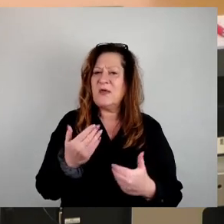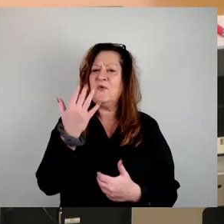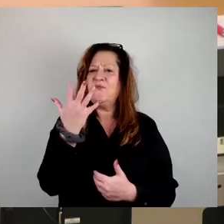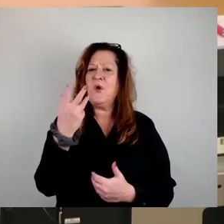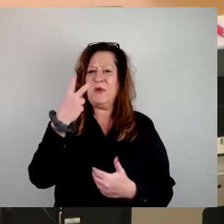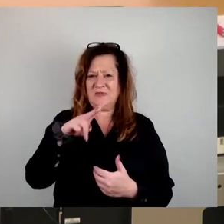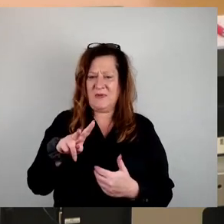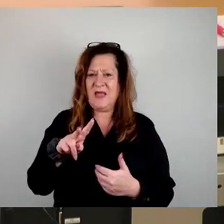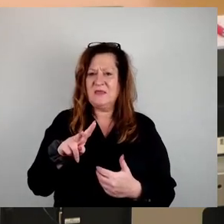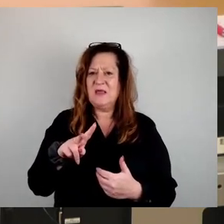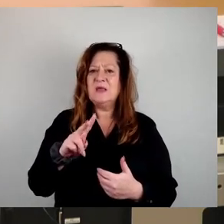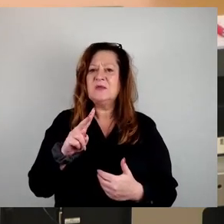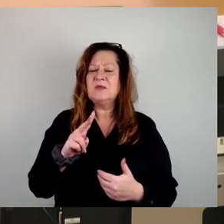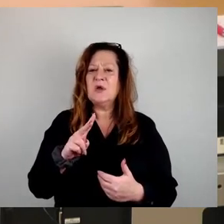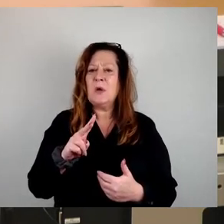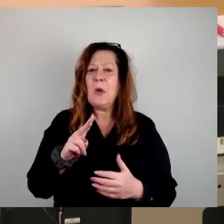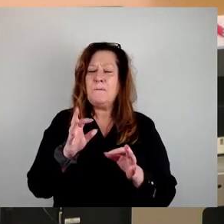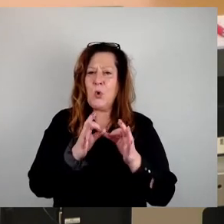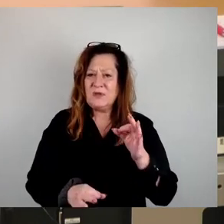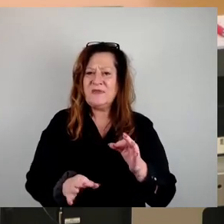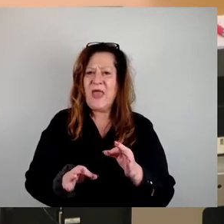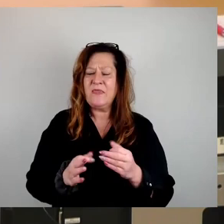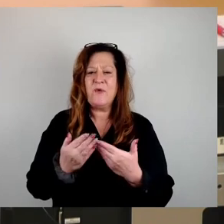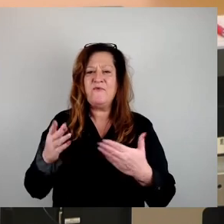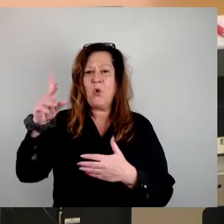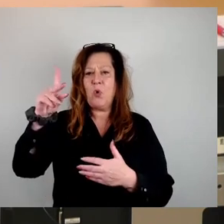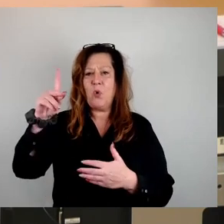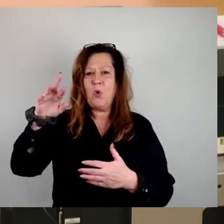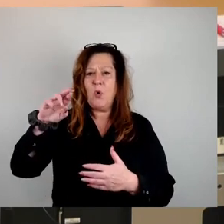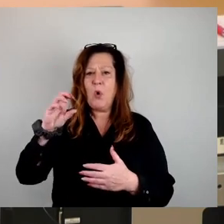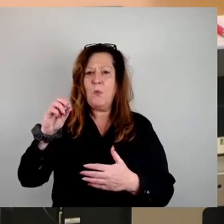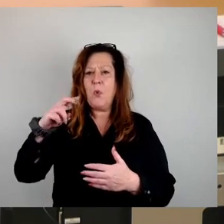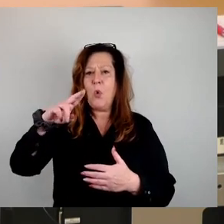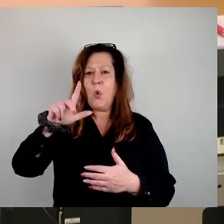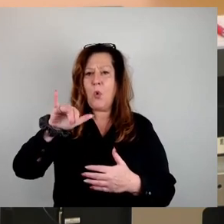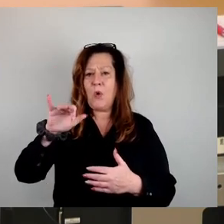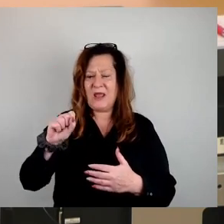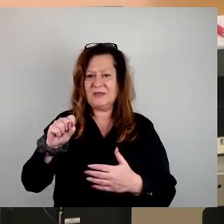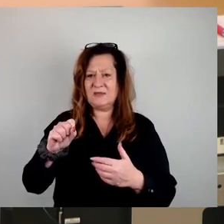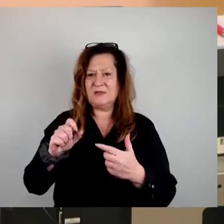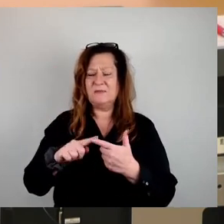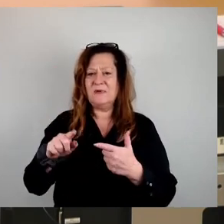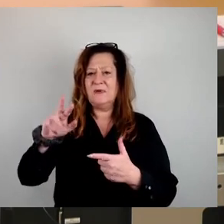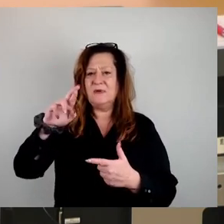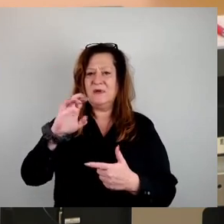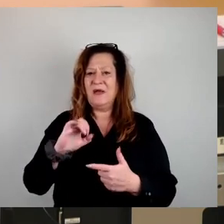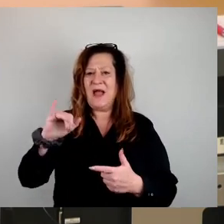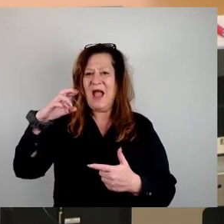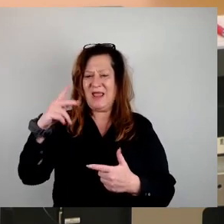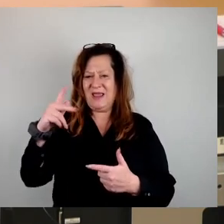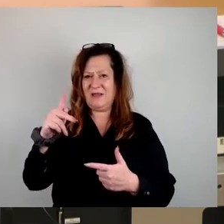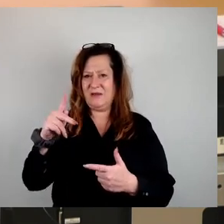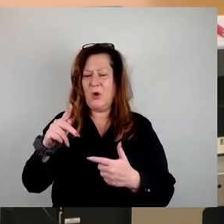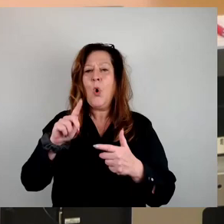Wohneinheiten in Prolis und in Raik, aber auch im Jägerpark in den nächsten drei Jahren verkauft werden. Und wir wollen,